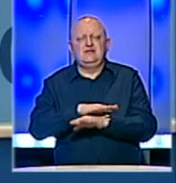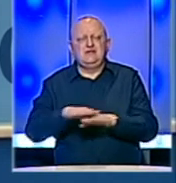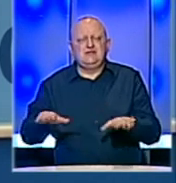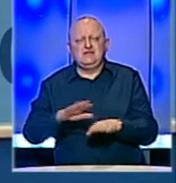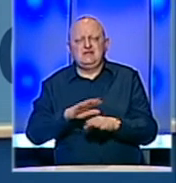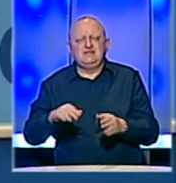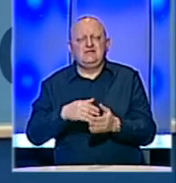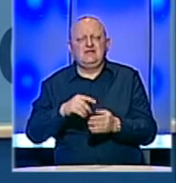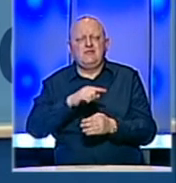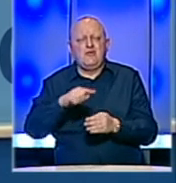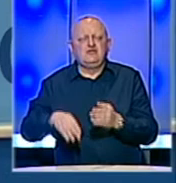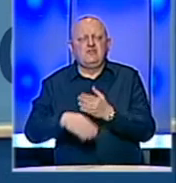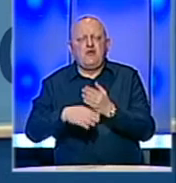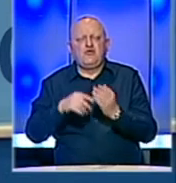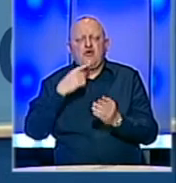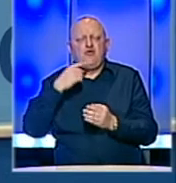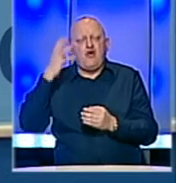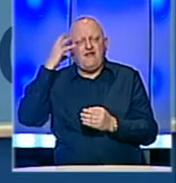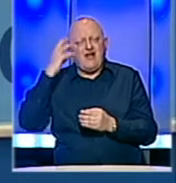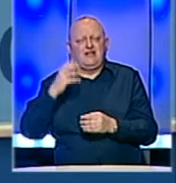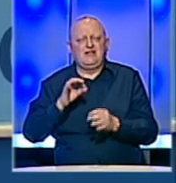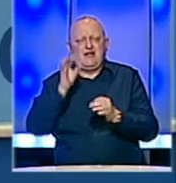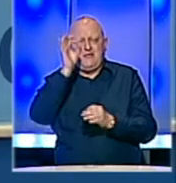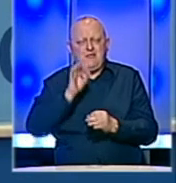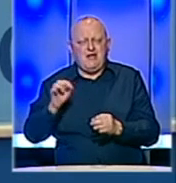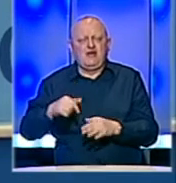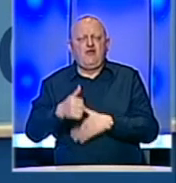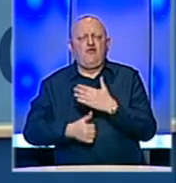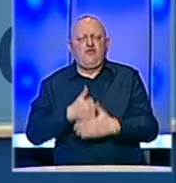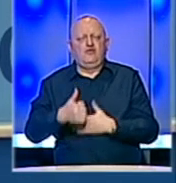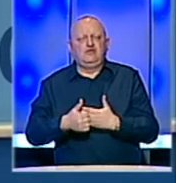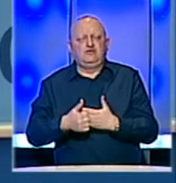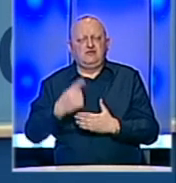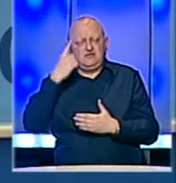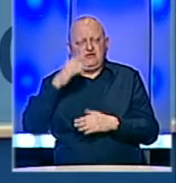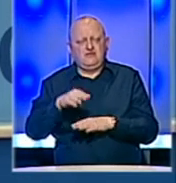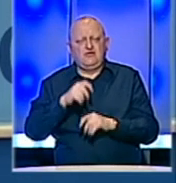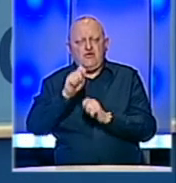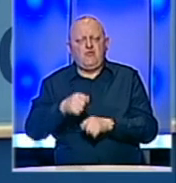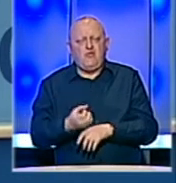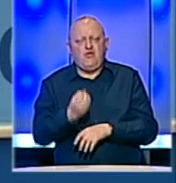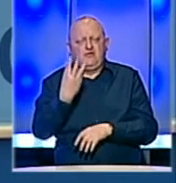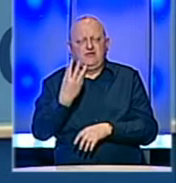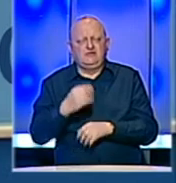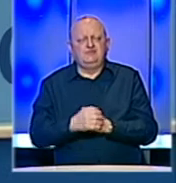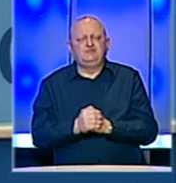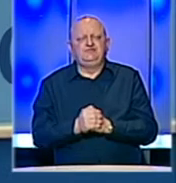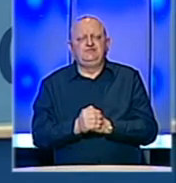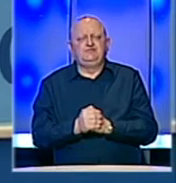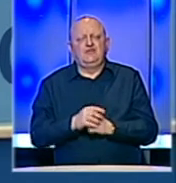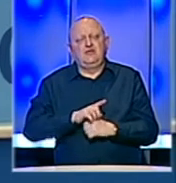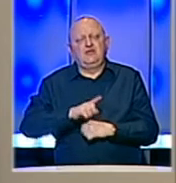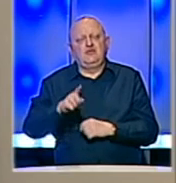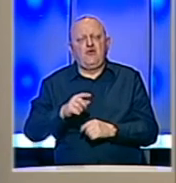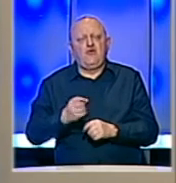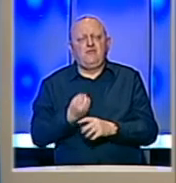suvencije i posticaje koje je vlada planirala u ovoj godini, znači od poljoprivrede pa